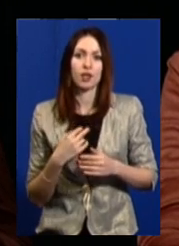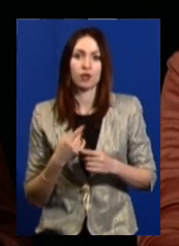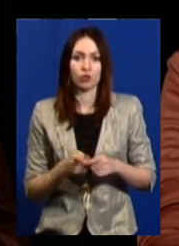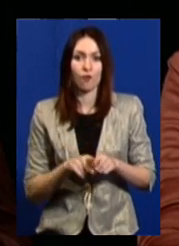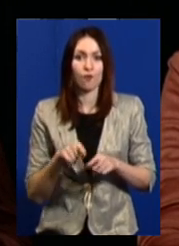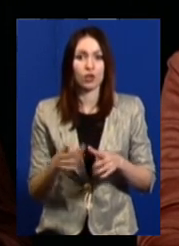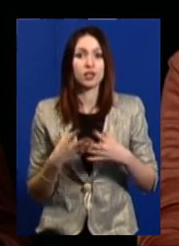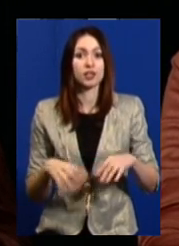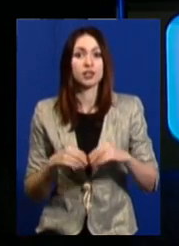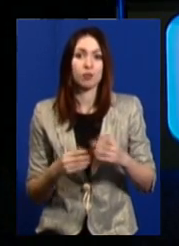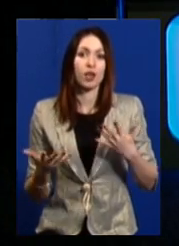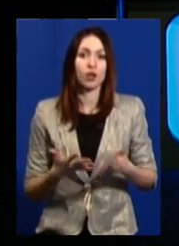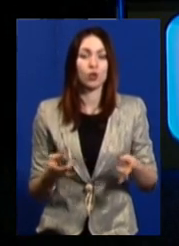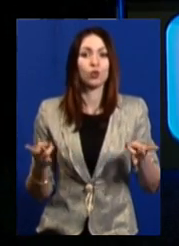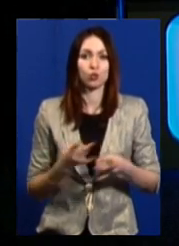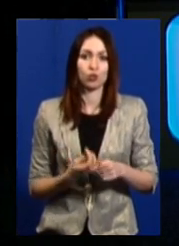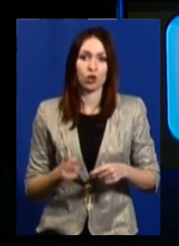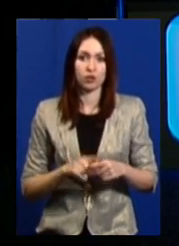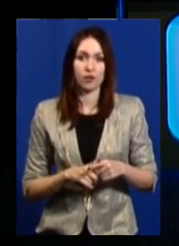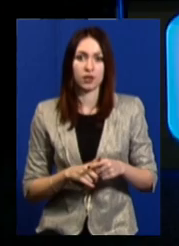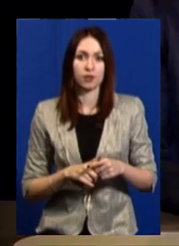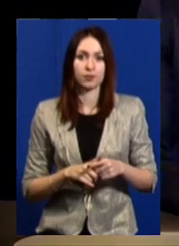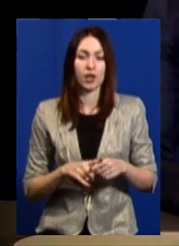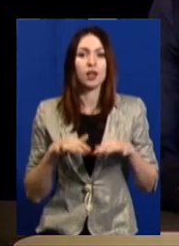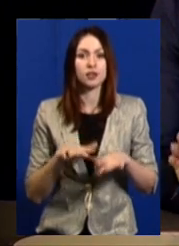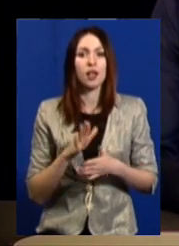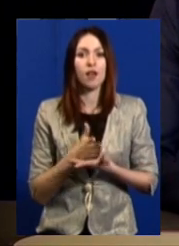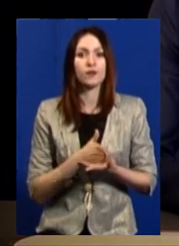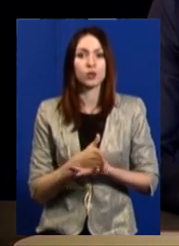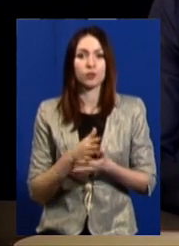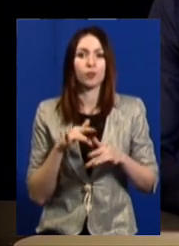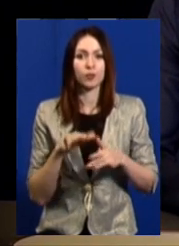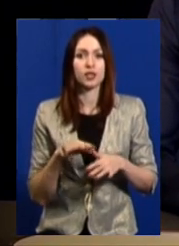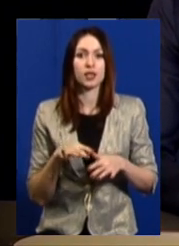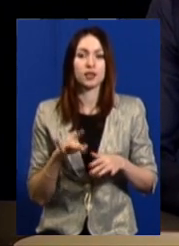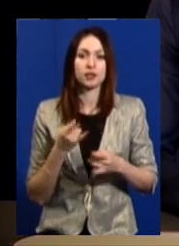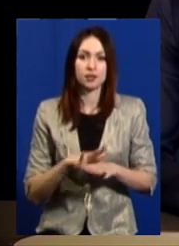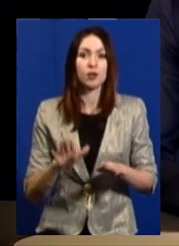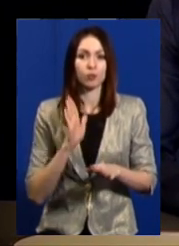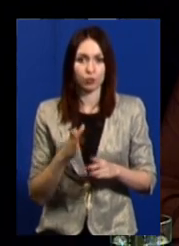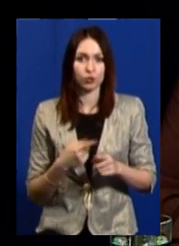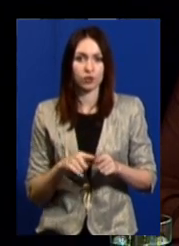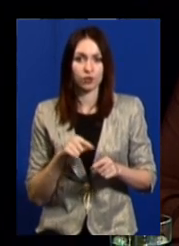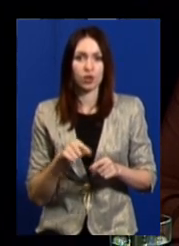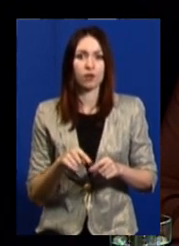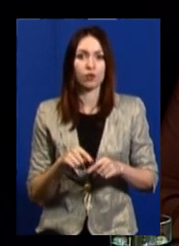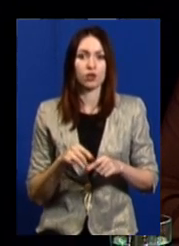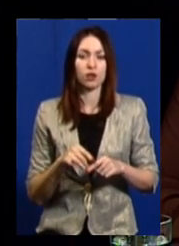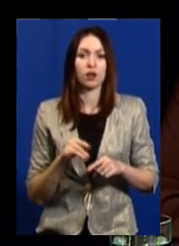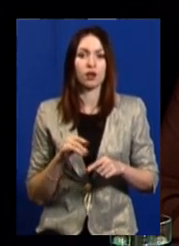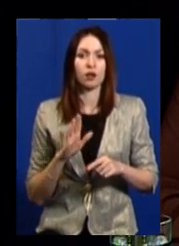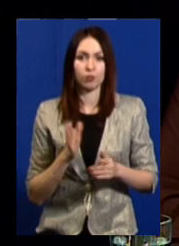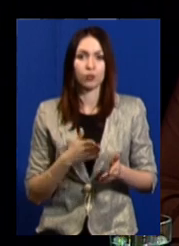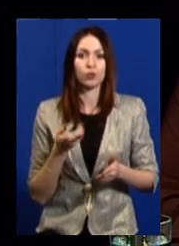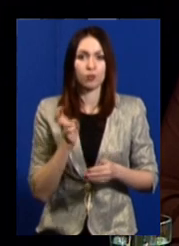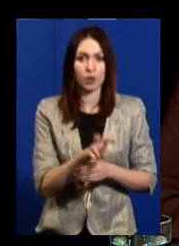сімей, які потребують цього. Пане Світлане, служба у справах дітей буде приходити в таку родину? Так, обов'язково